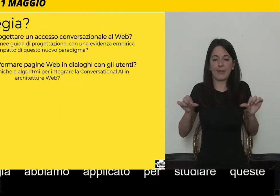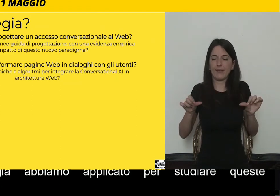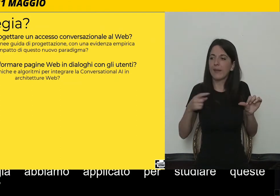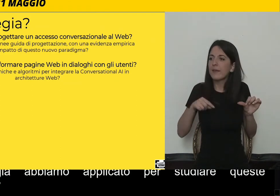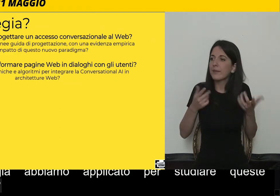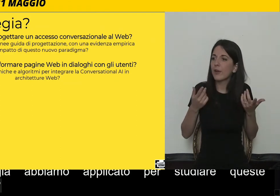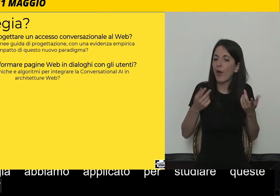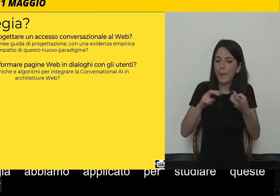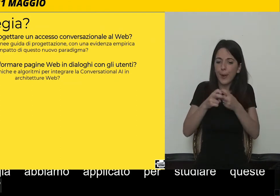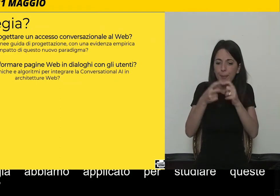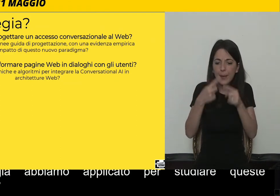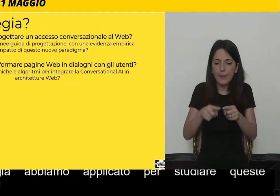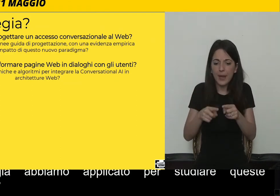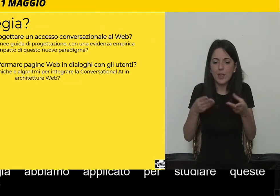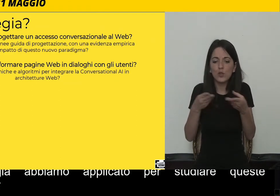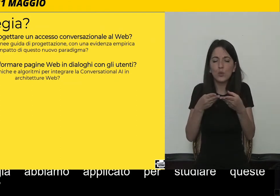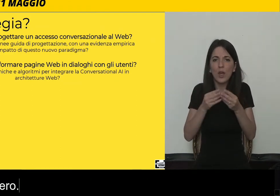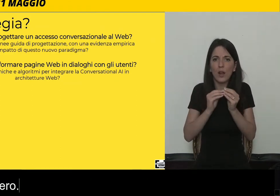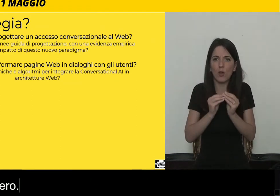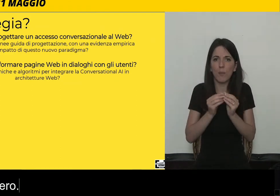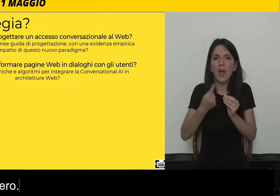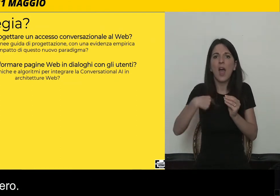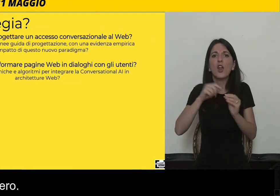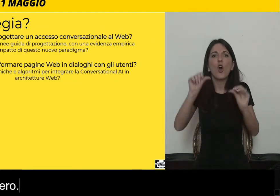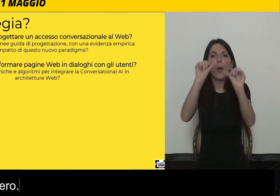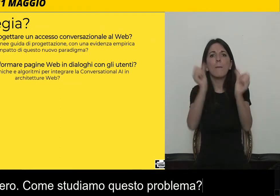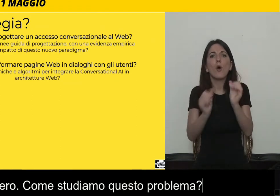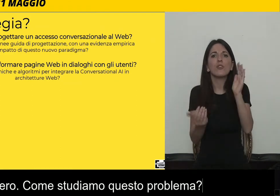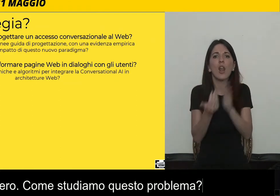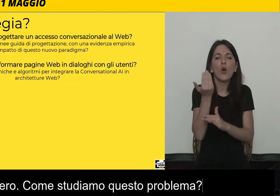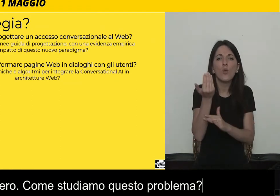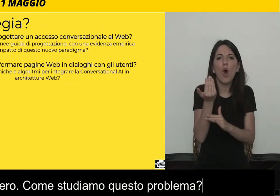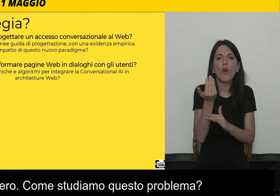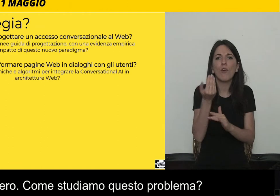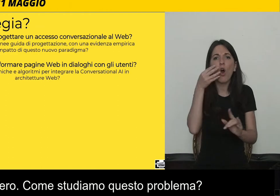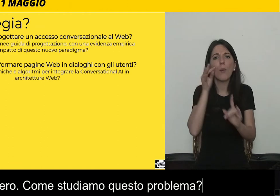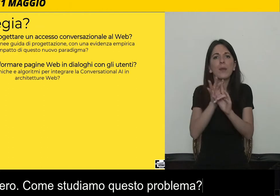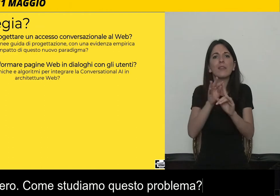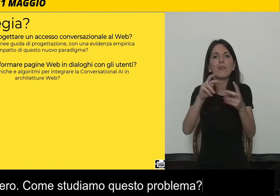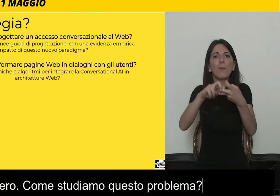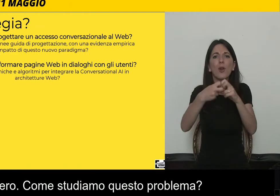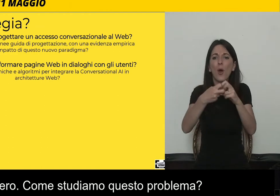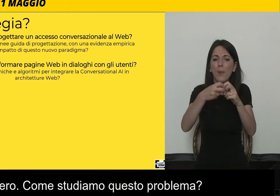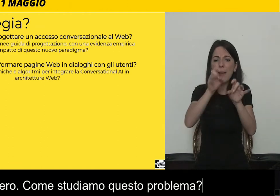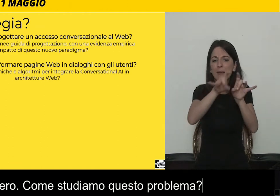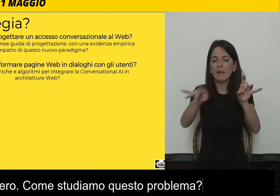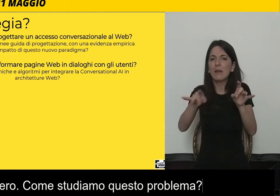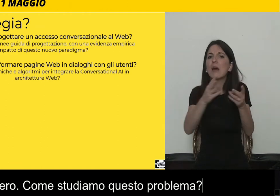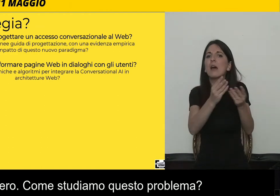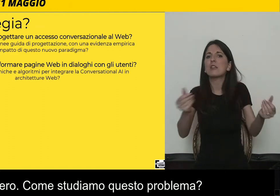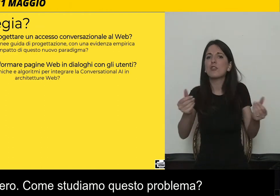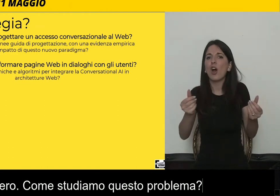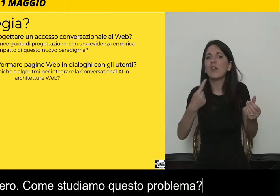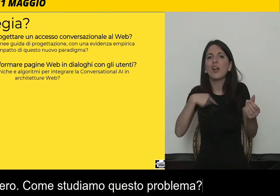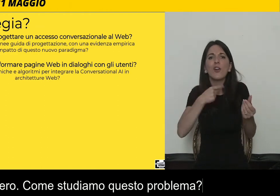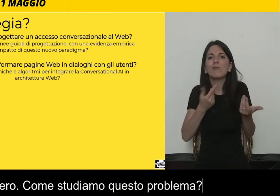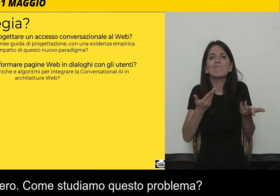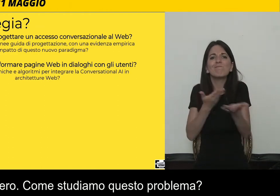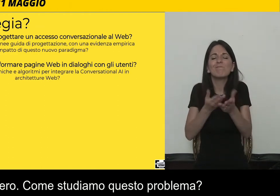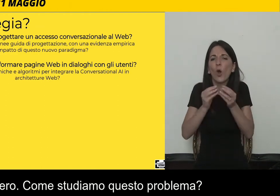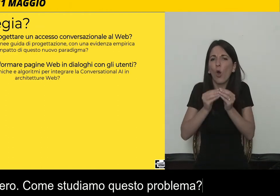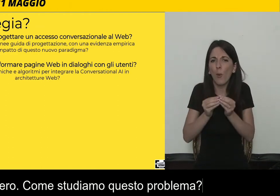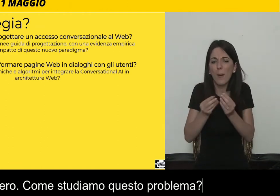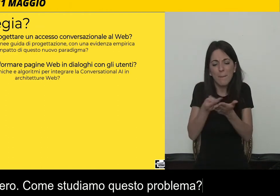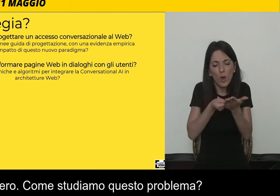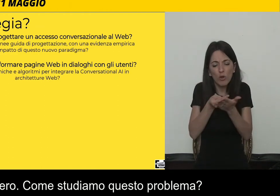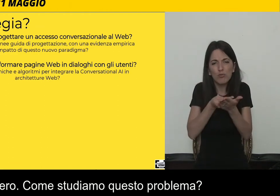problema, come facciamo a proporre un paradigma nuovo in grado di risolvere alcuni problemi. Come possiamo quindi